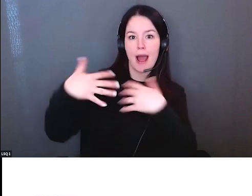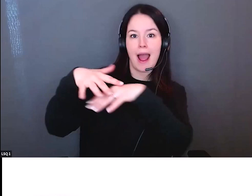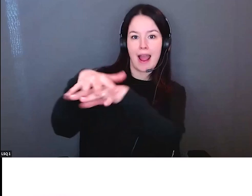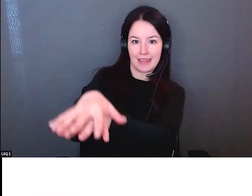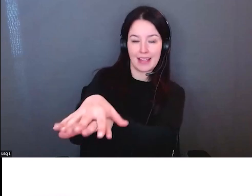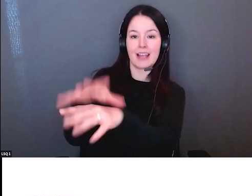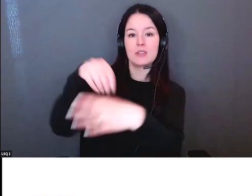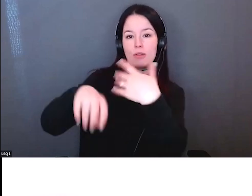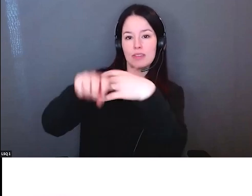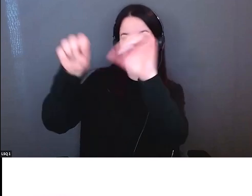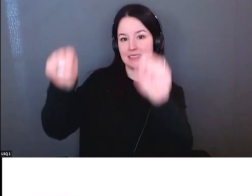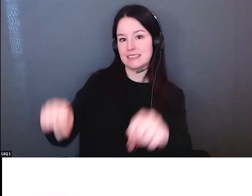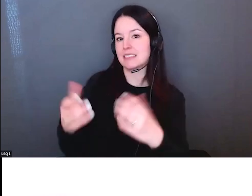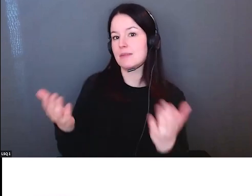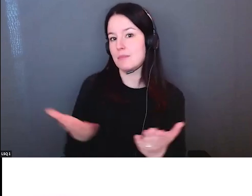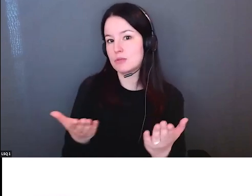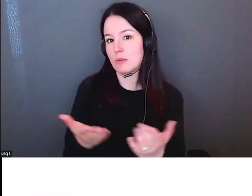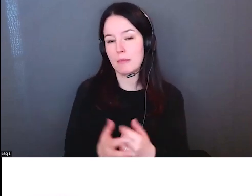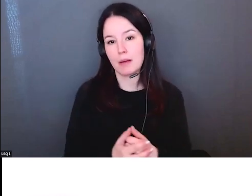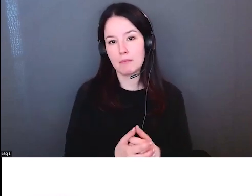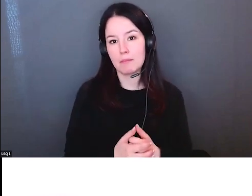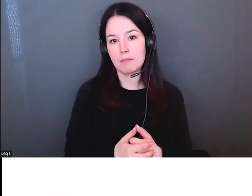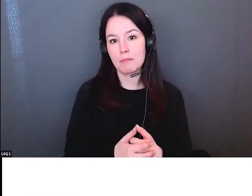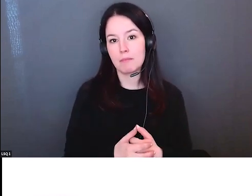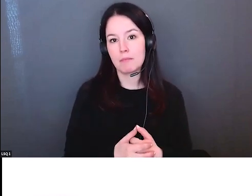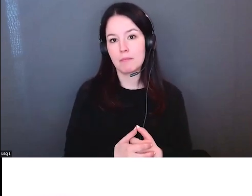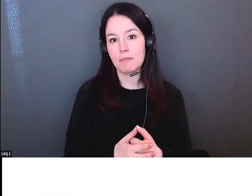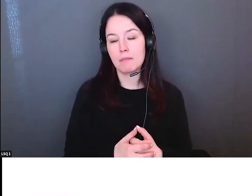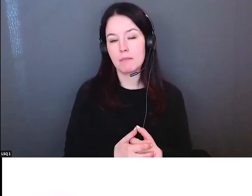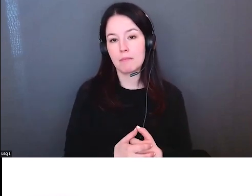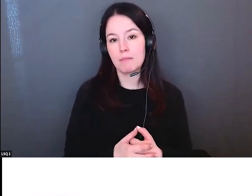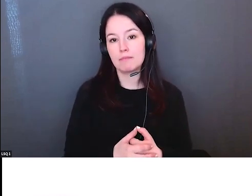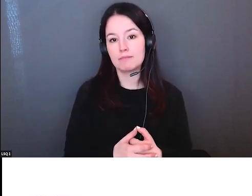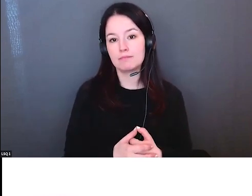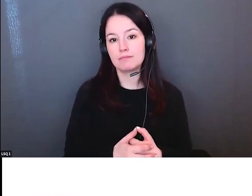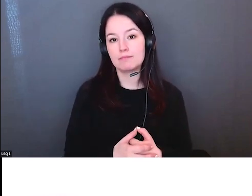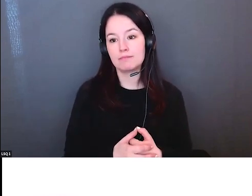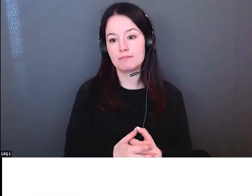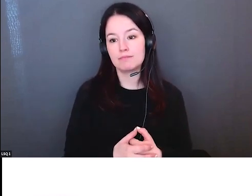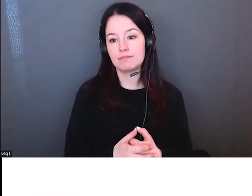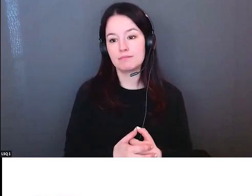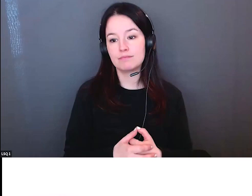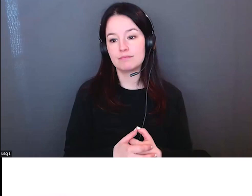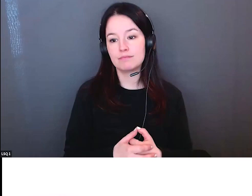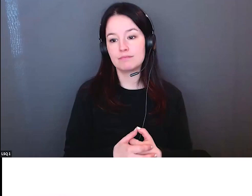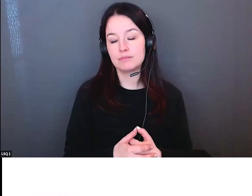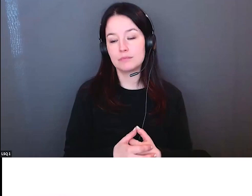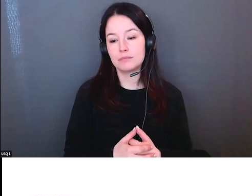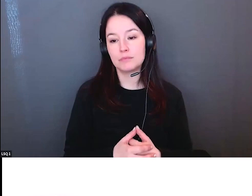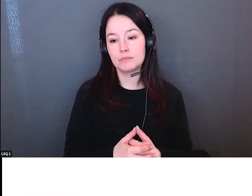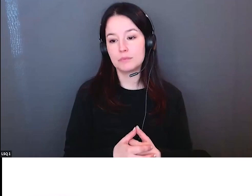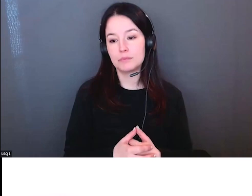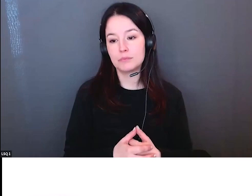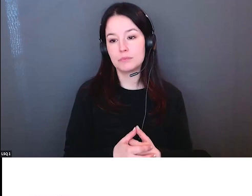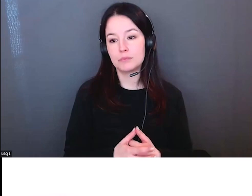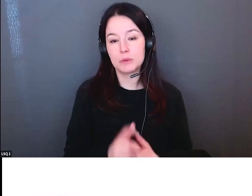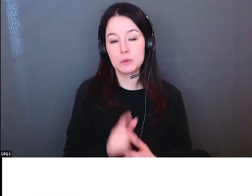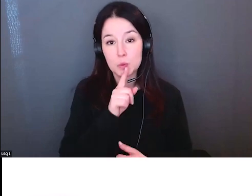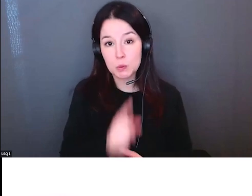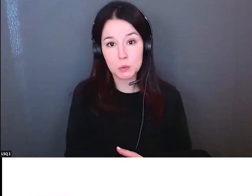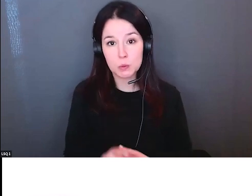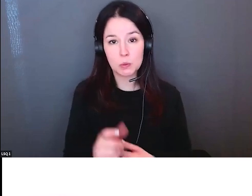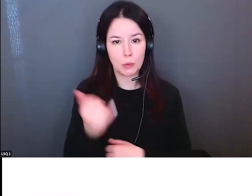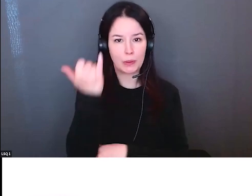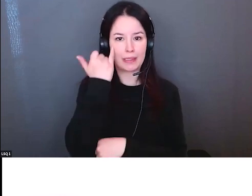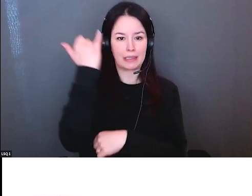système on ne peut pas rentrer dans ces systèmes là et continuer à être nous-mêmes en tant que peuples